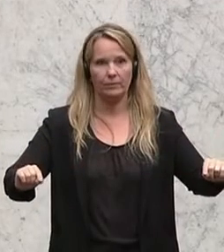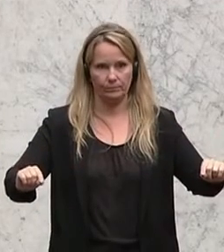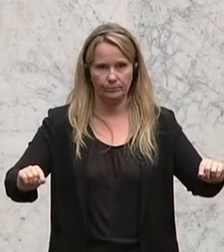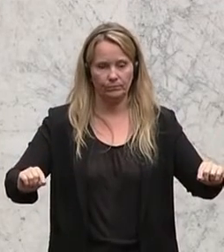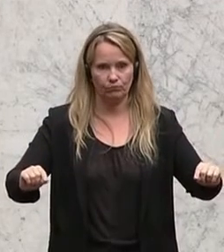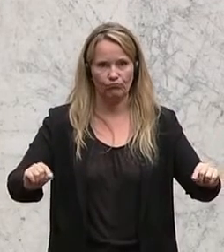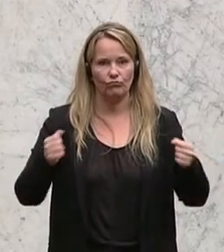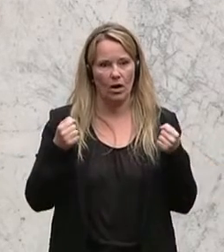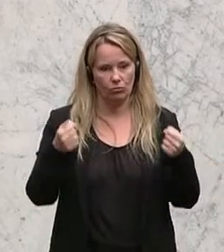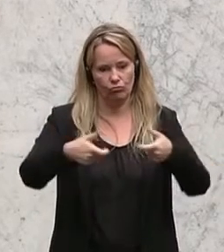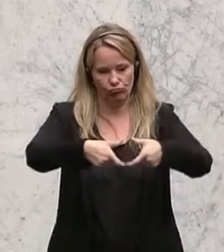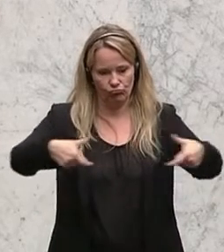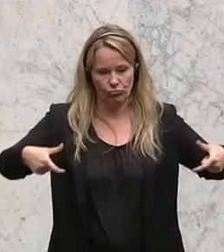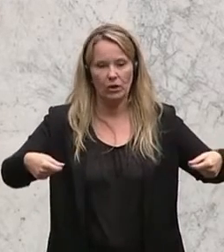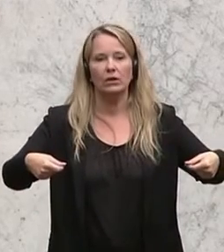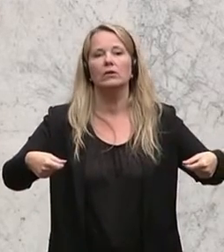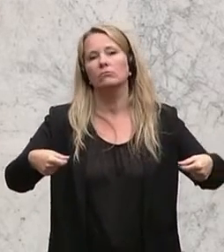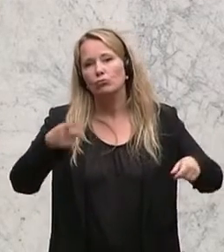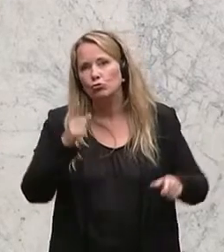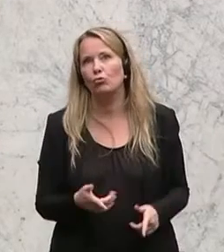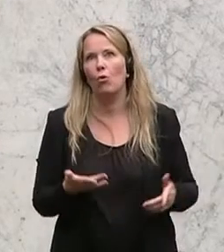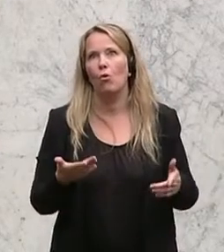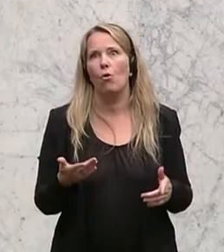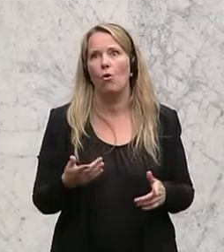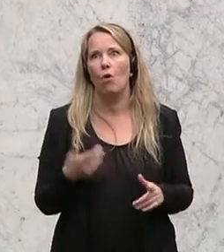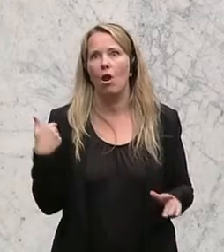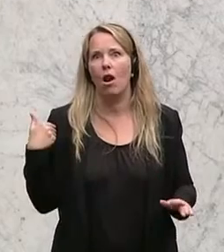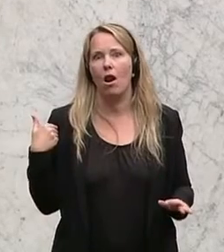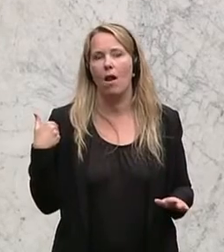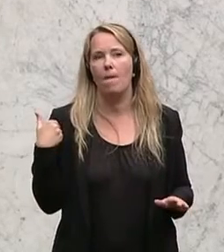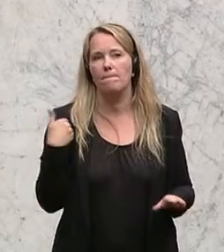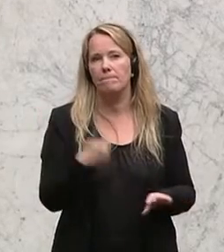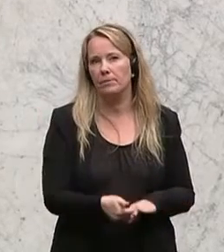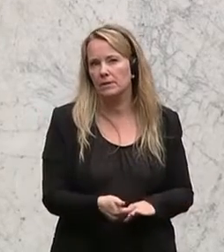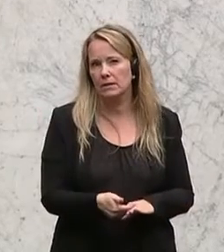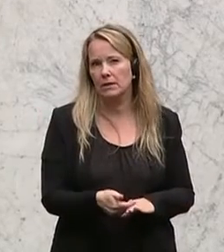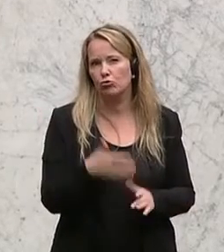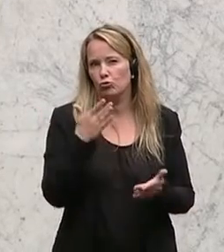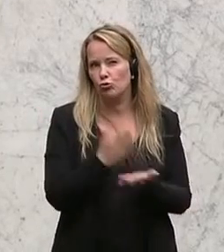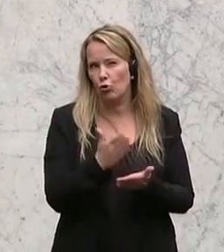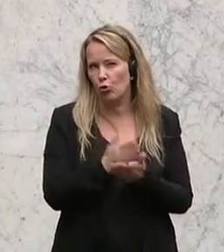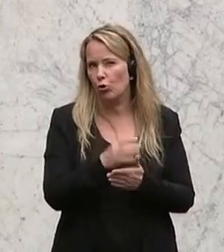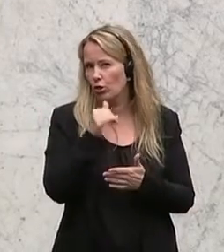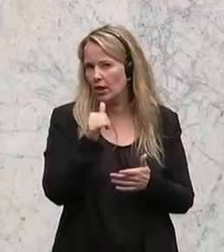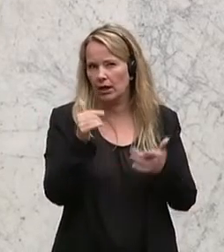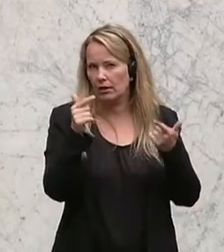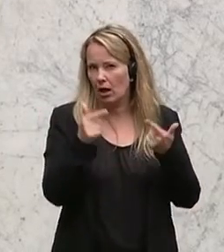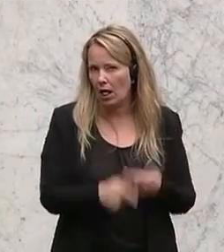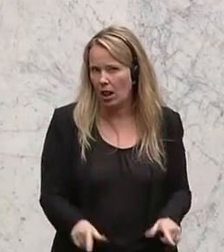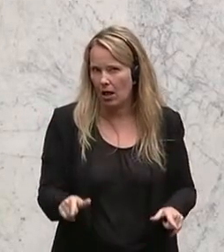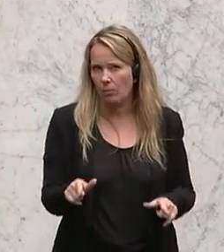Es sollen bisher schon verbotene oder nicht genehmigte